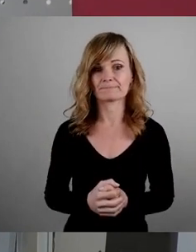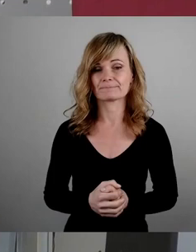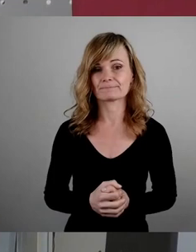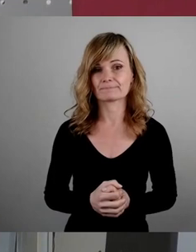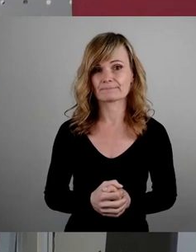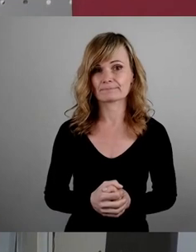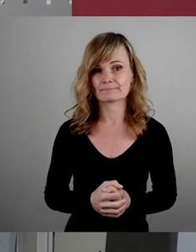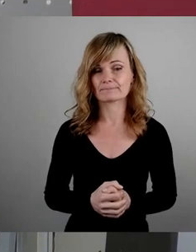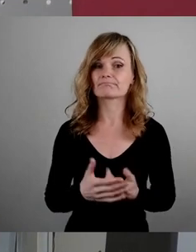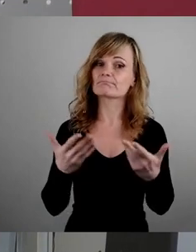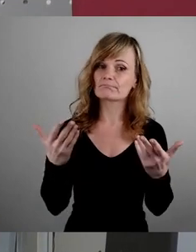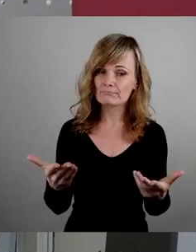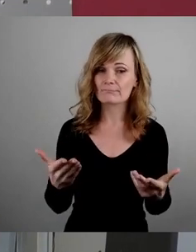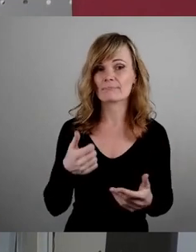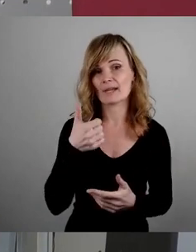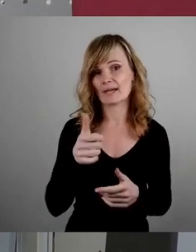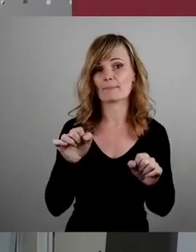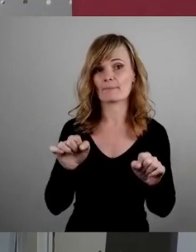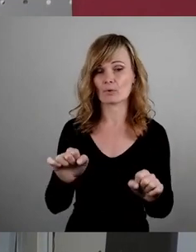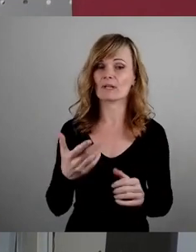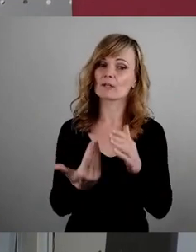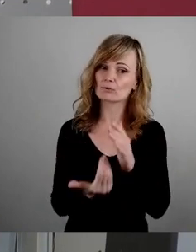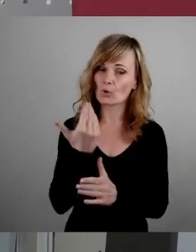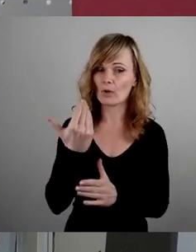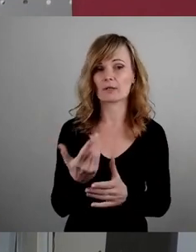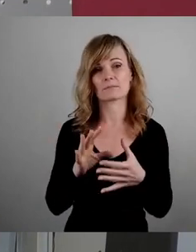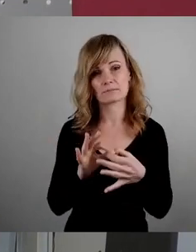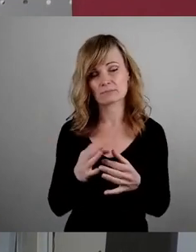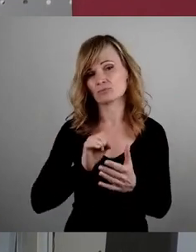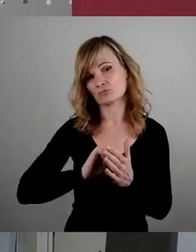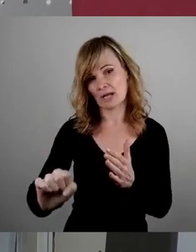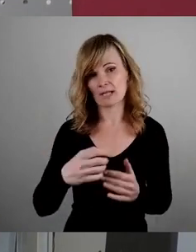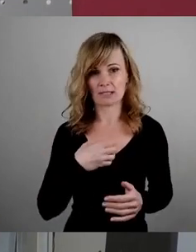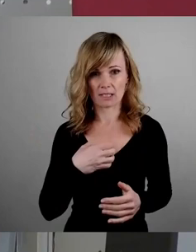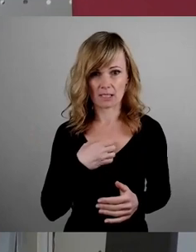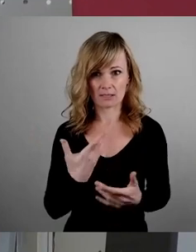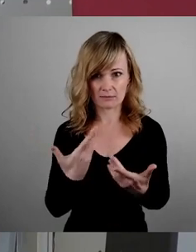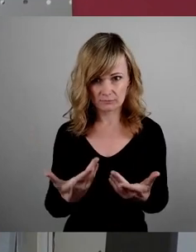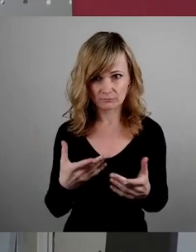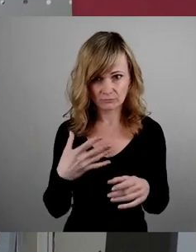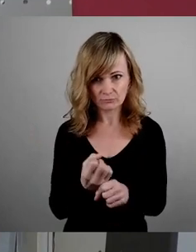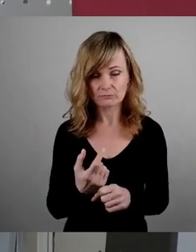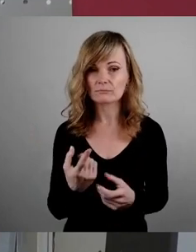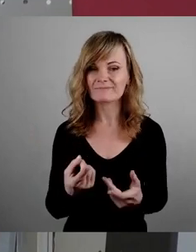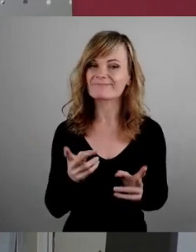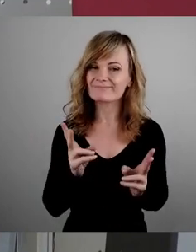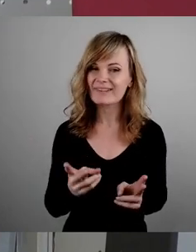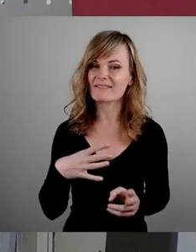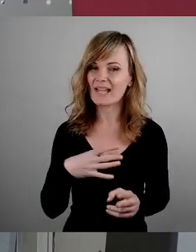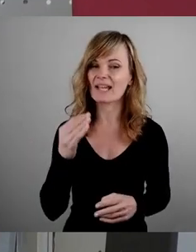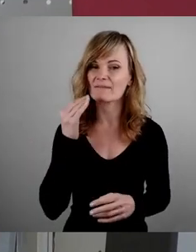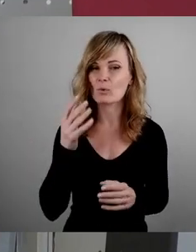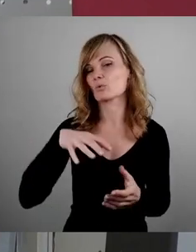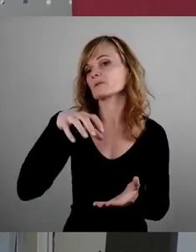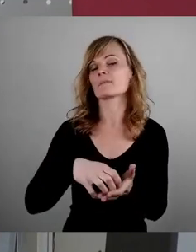Denn es ist eine Möglichkeit, dass wir dieses neue Instrument auch wirklich schnell in Dresden zum Einsatz bringen können, denn gerade im Ferienwohnungsmarkt in Dresden